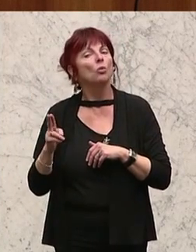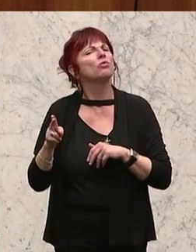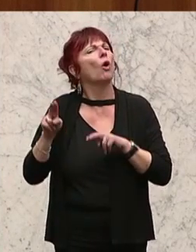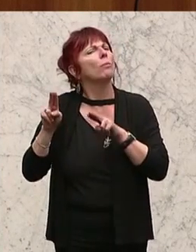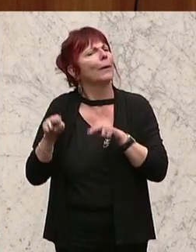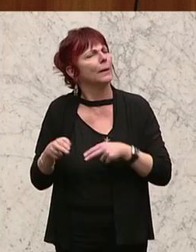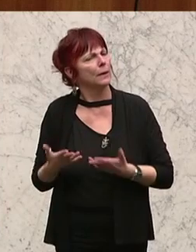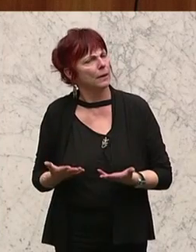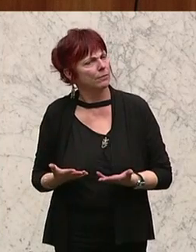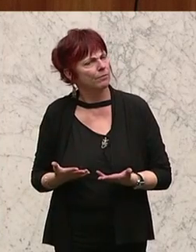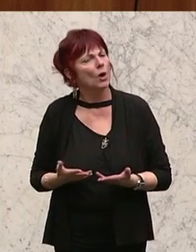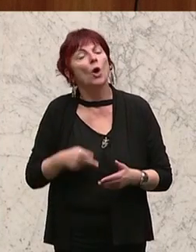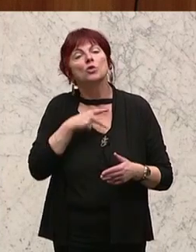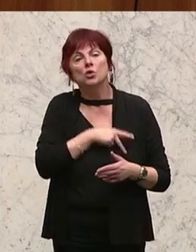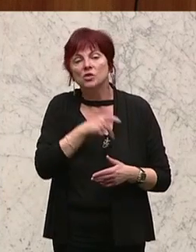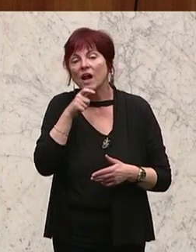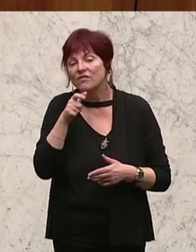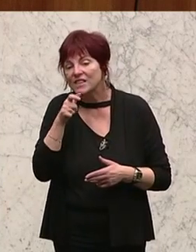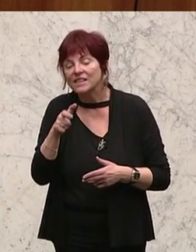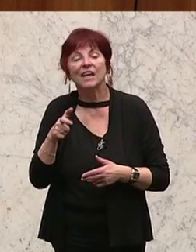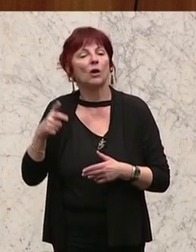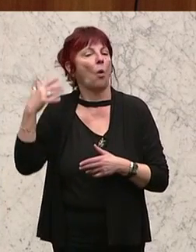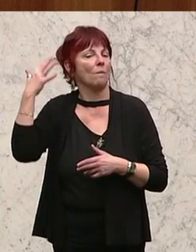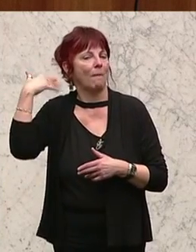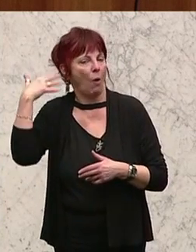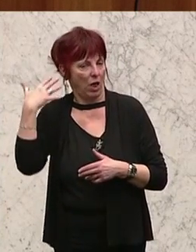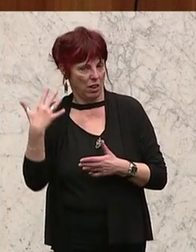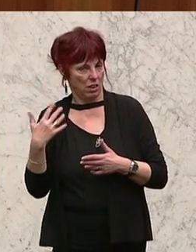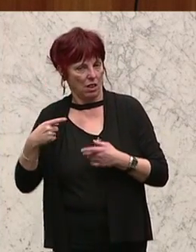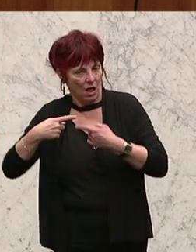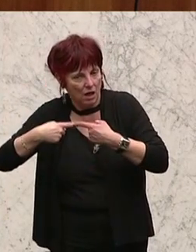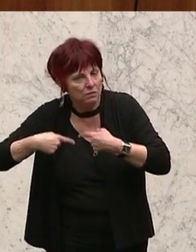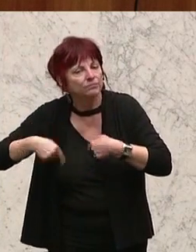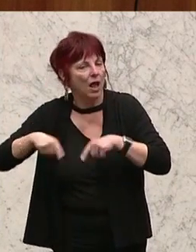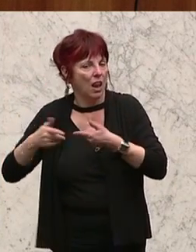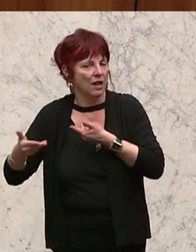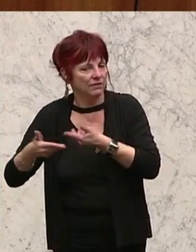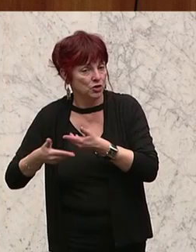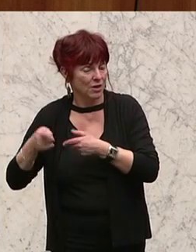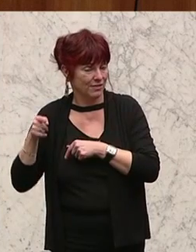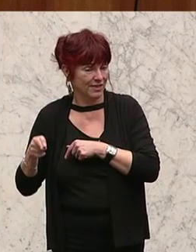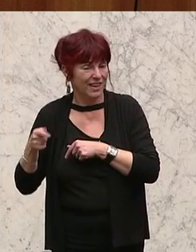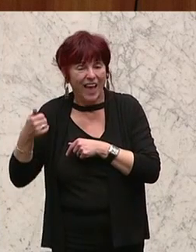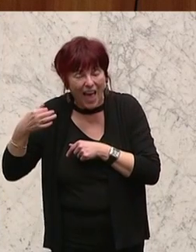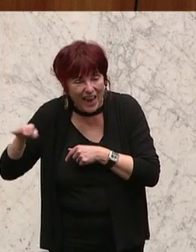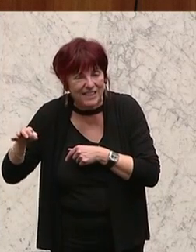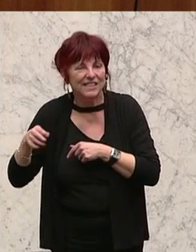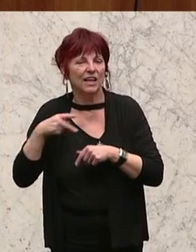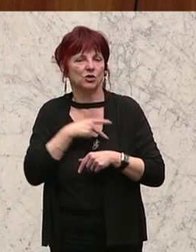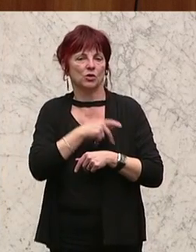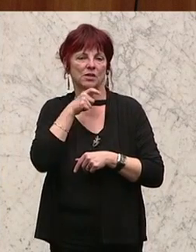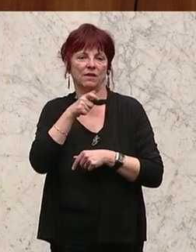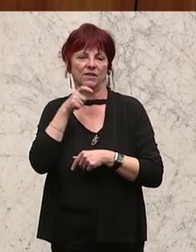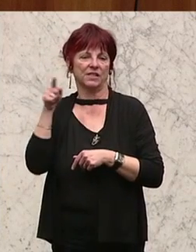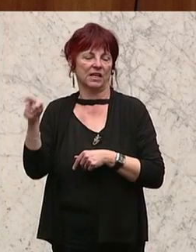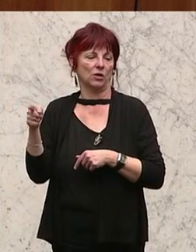Die Sozialversicherung der Landwirtschaft oder der Bauern ist die einzige Sozialversicherung, bei der die